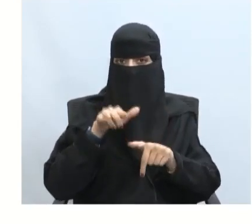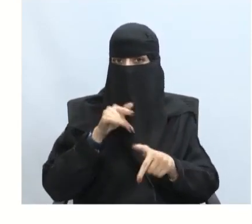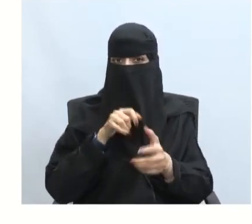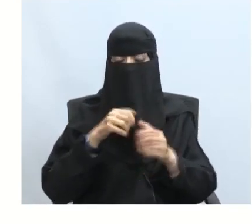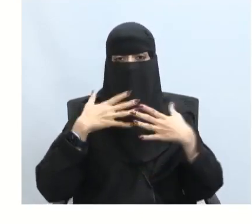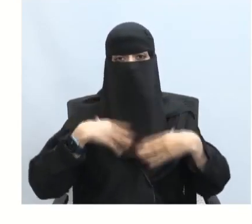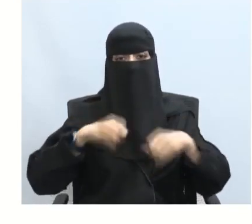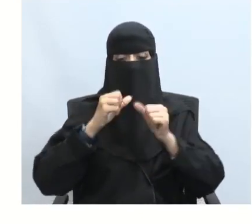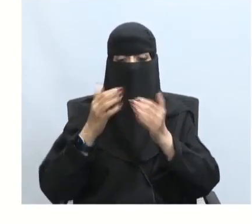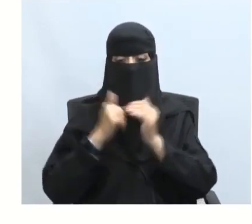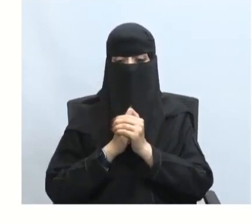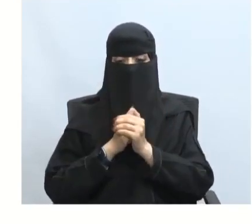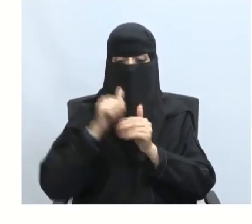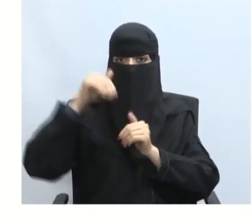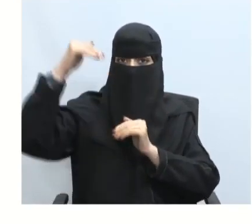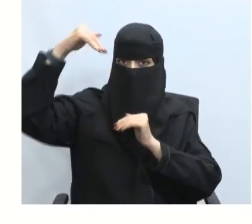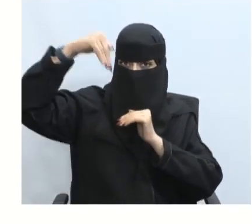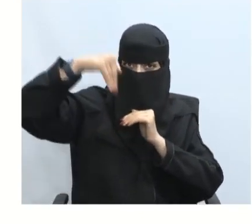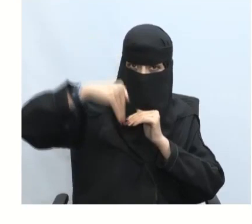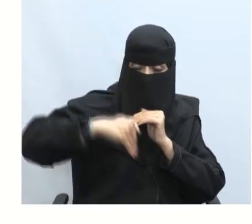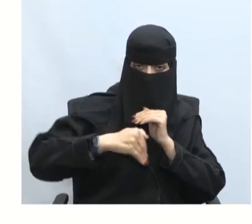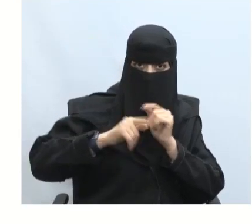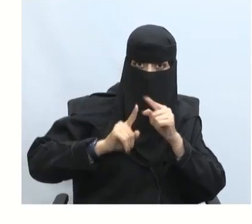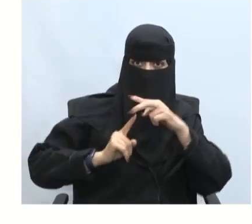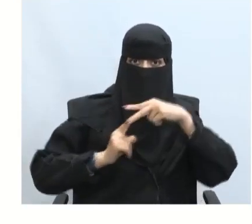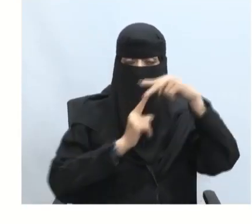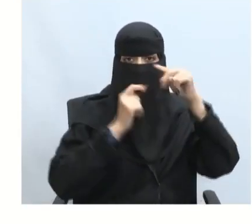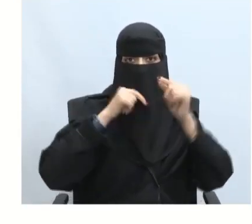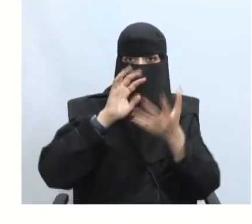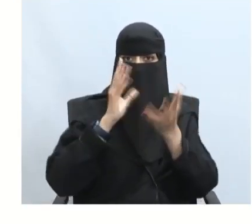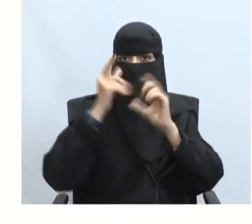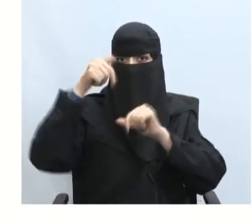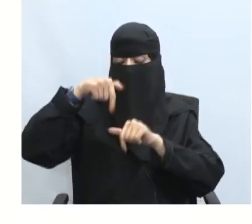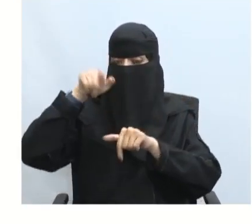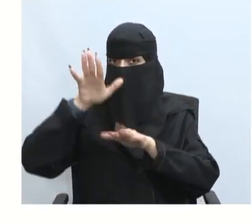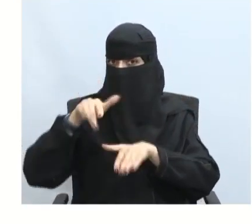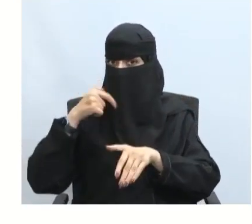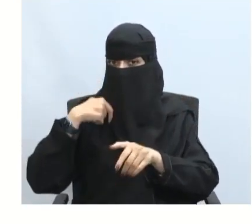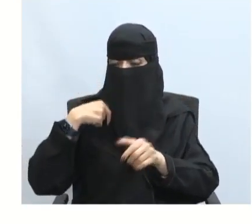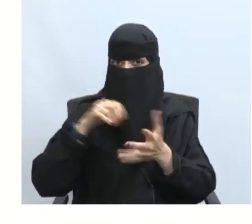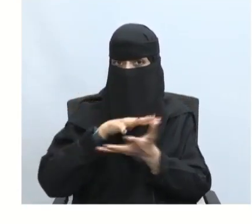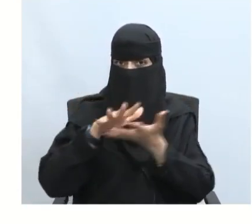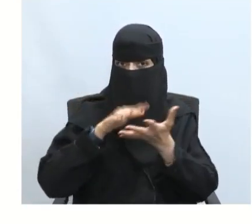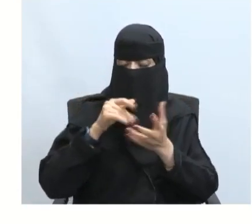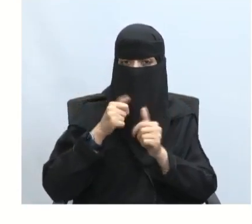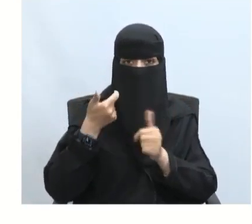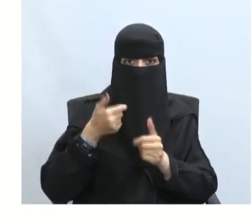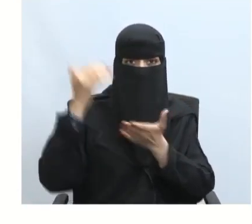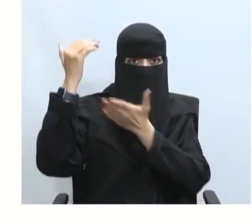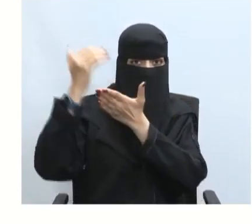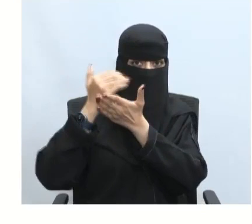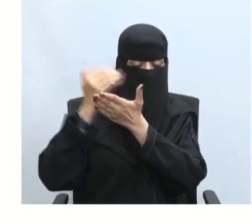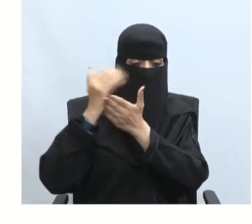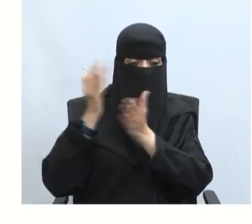أزمة صحية هبوط الأسهم العالمية تعد أزمة بارك الله فيكم تعد